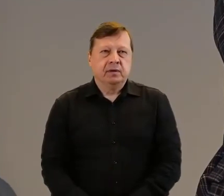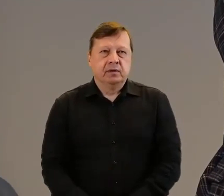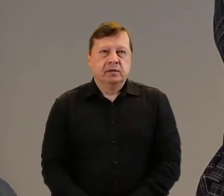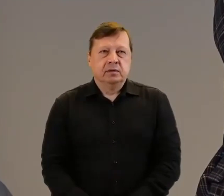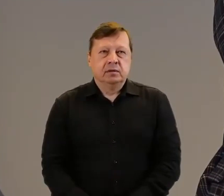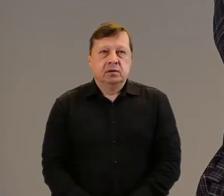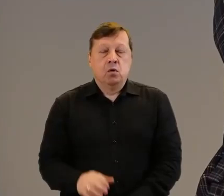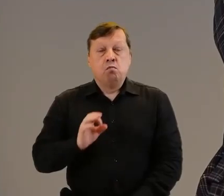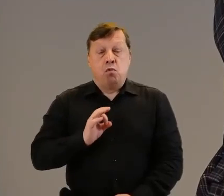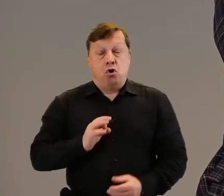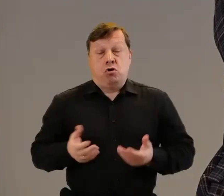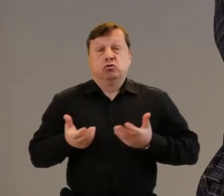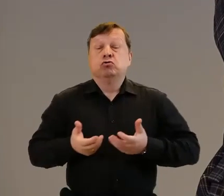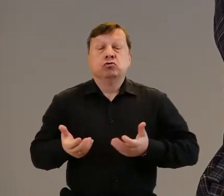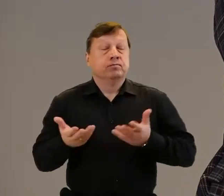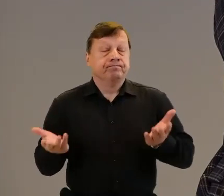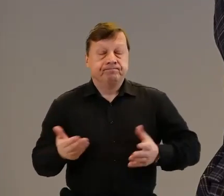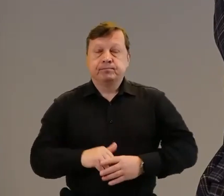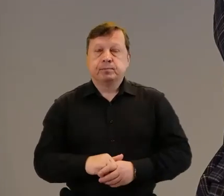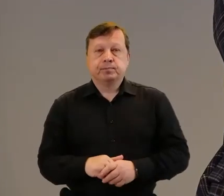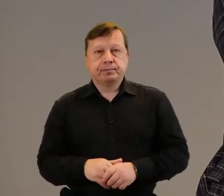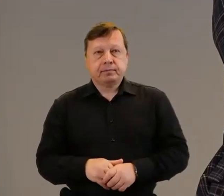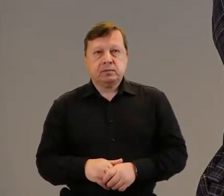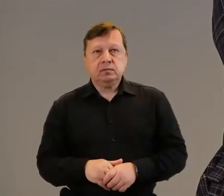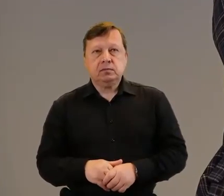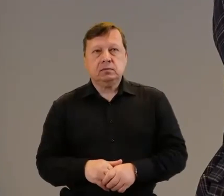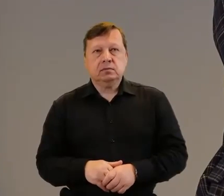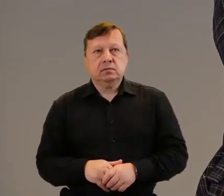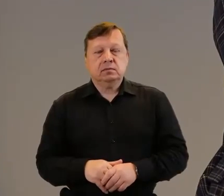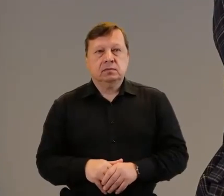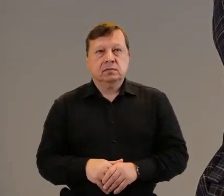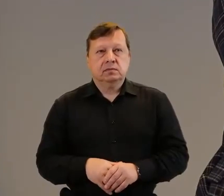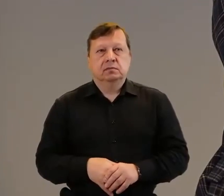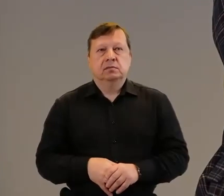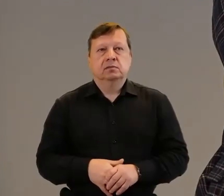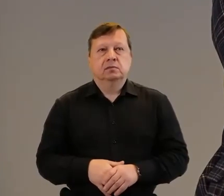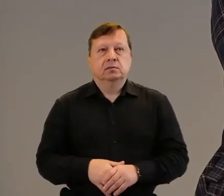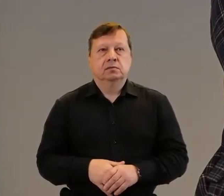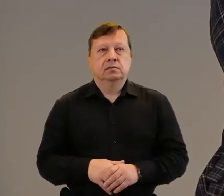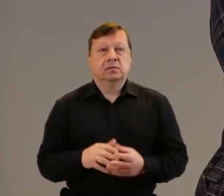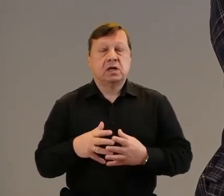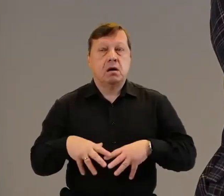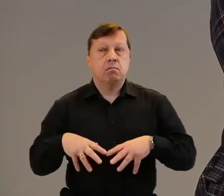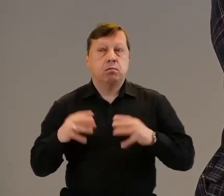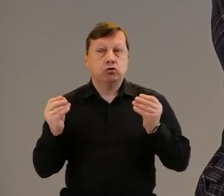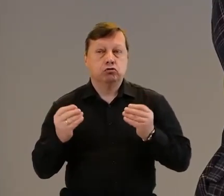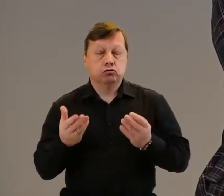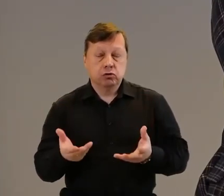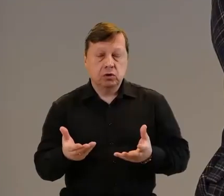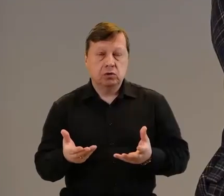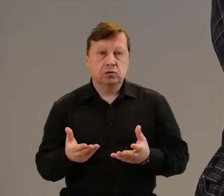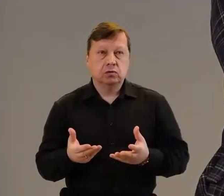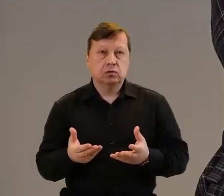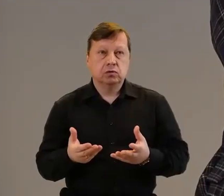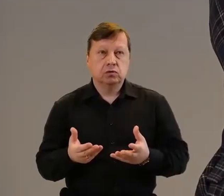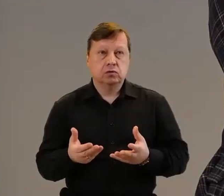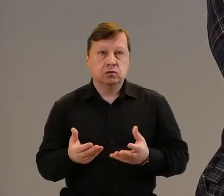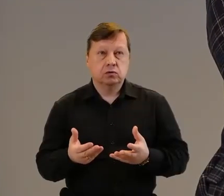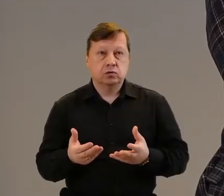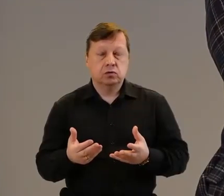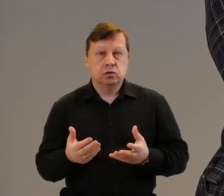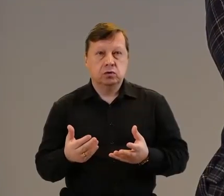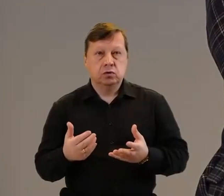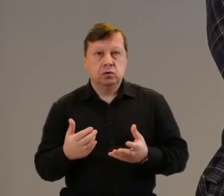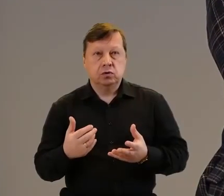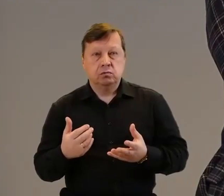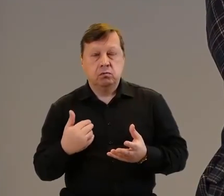Nasze stowarzyszenie na początku wyobrażało sobie trochę tę